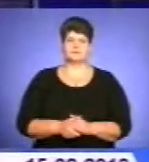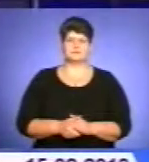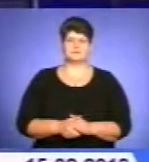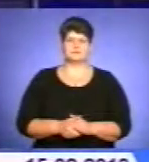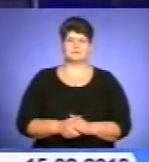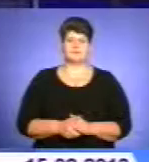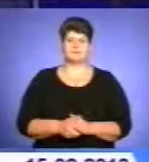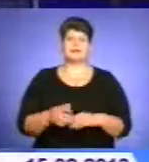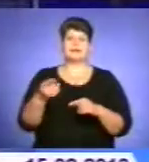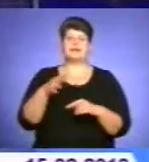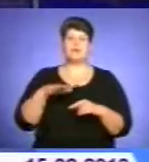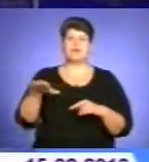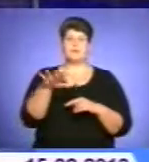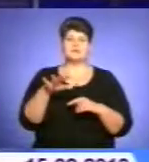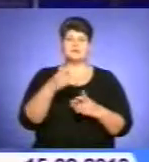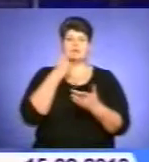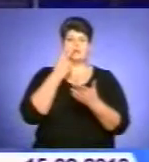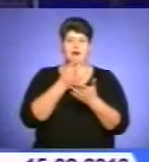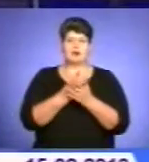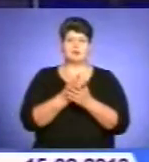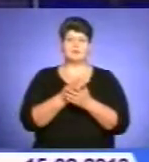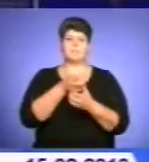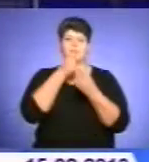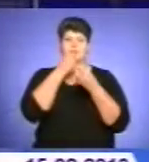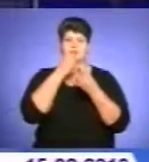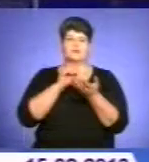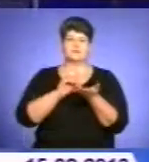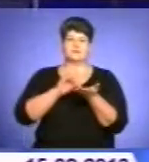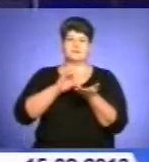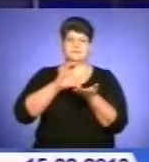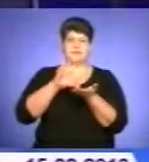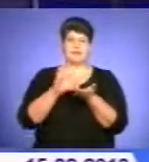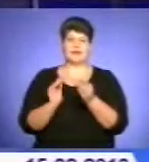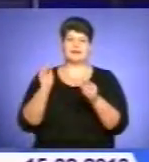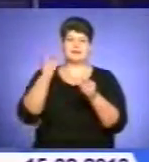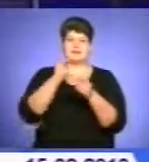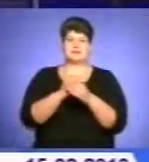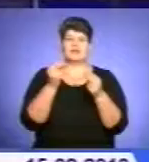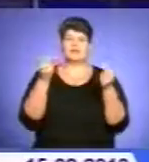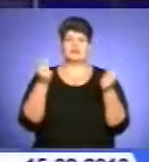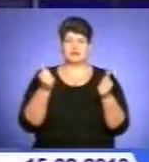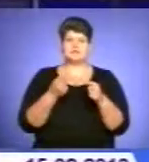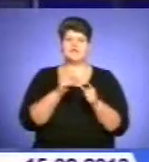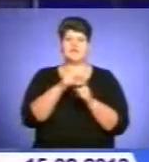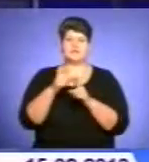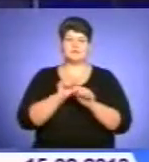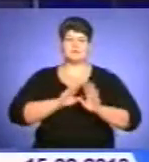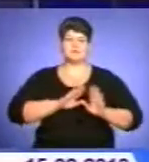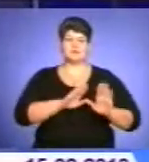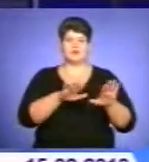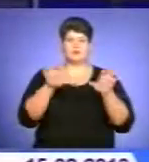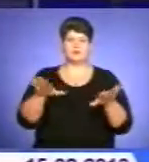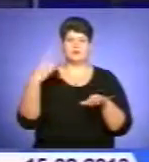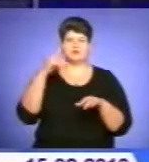На Тернопільщині спостерігається позитивна динаміка приросту інвестиційних вкладень. За словами заступника голови обласної